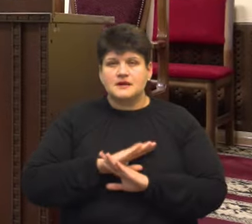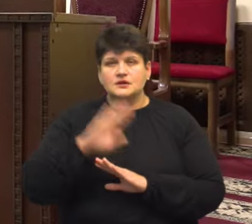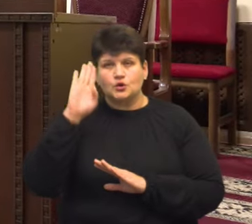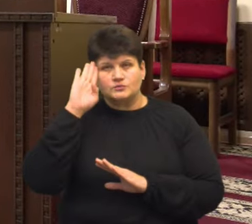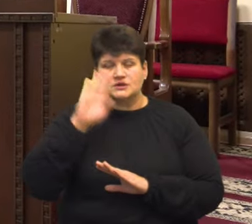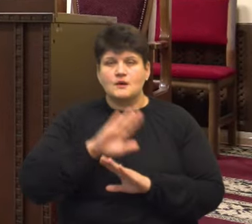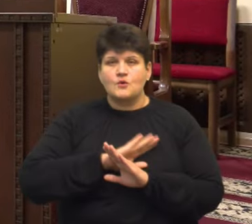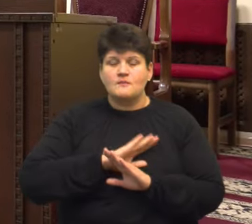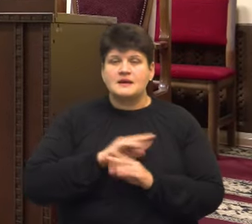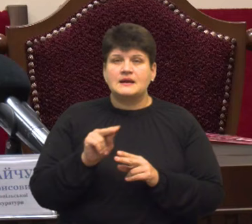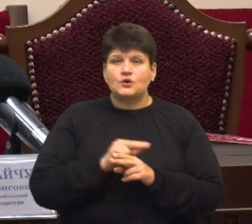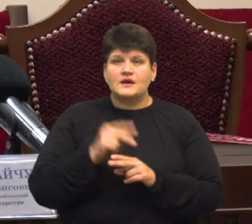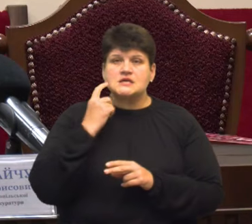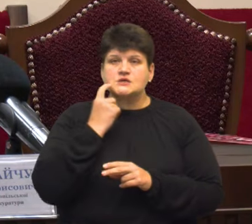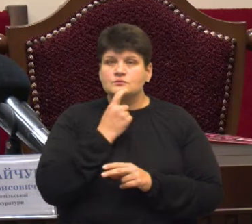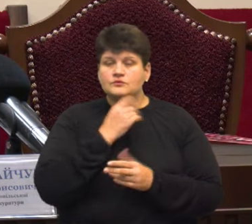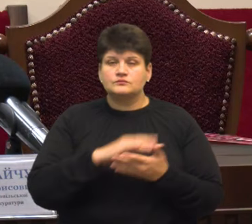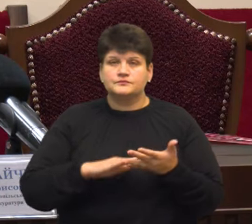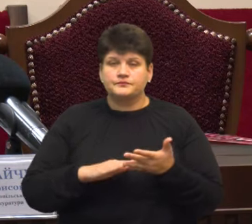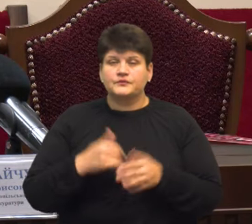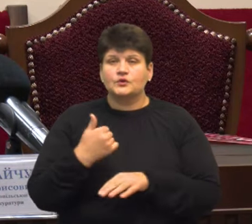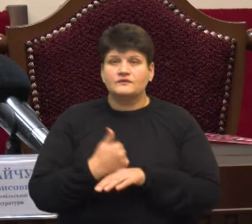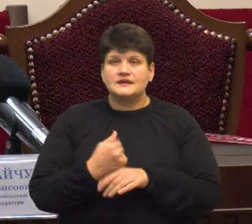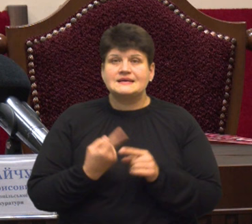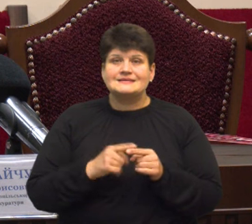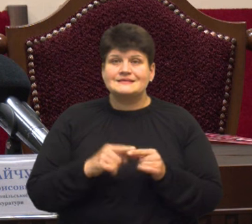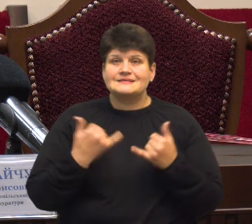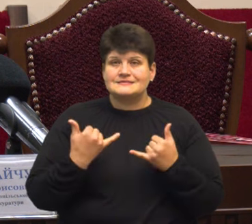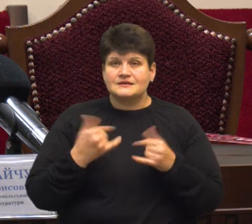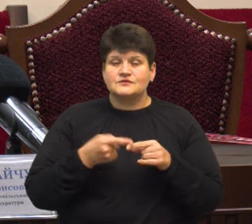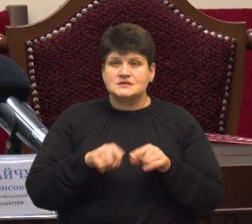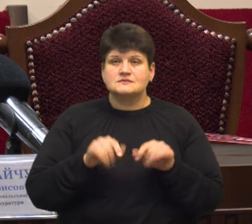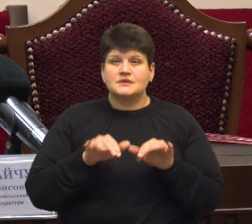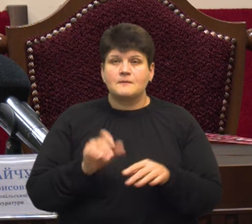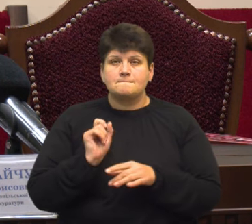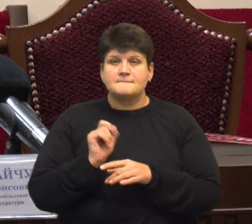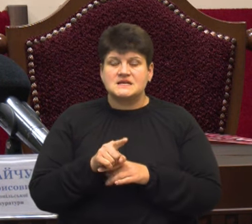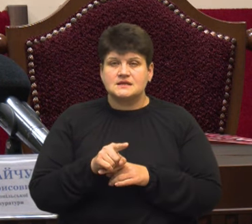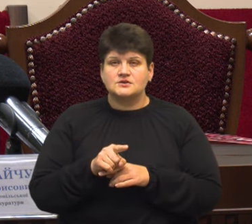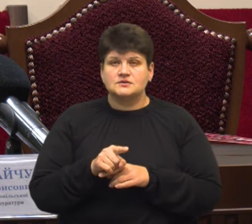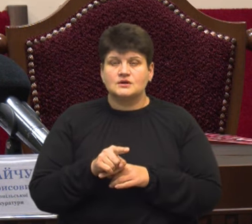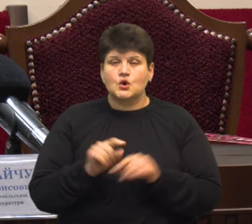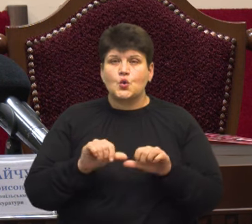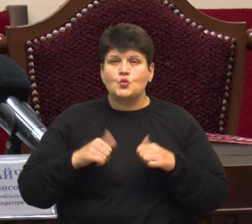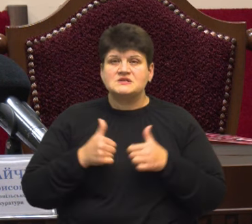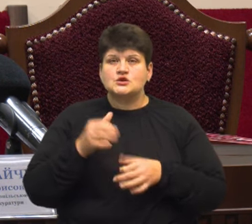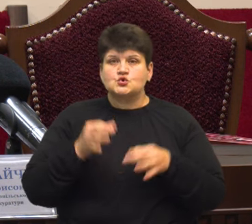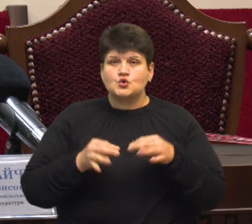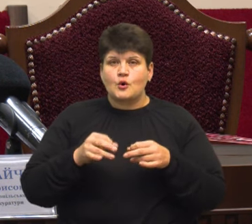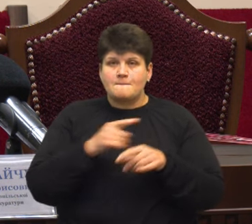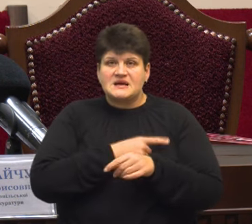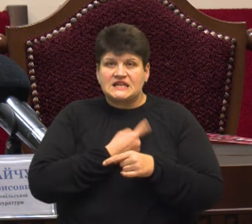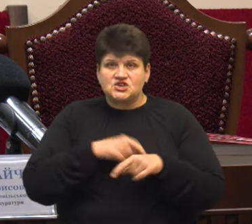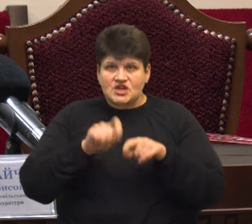після лікування зубів, триває. Ключове – це зараз у цьому провадженні призначена і триває комісійна судово-медична експертиза,